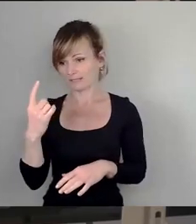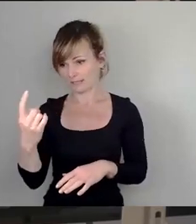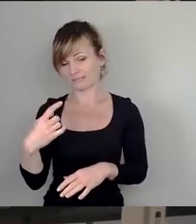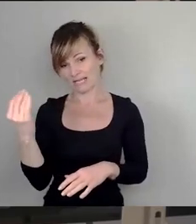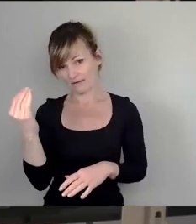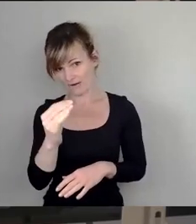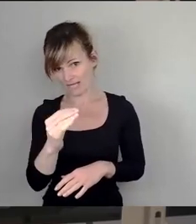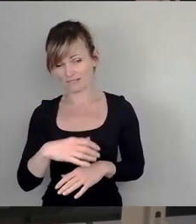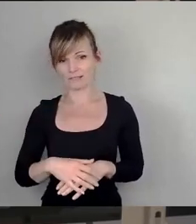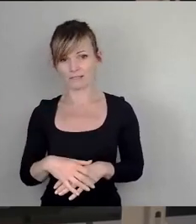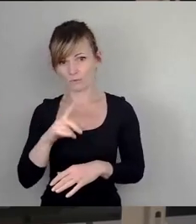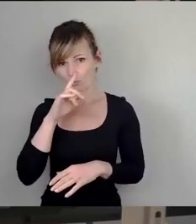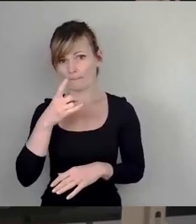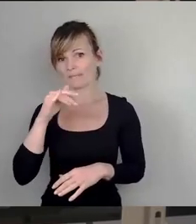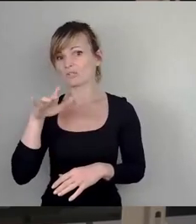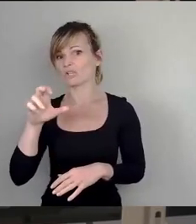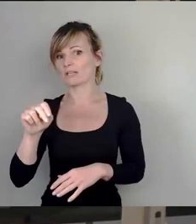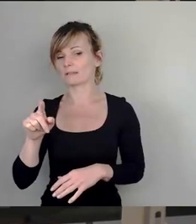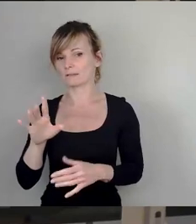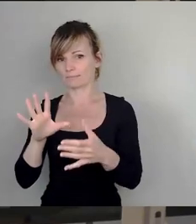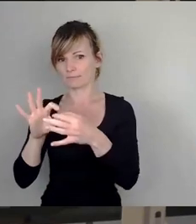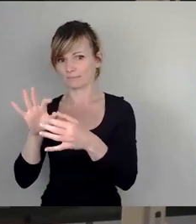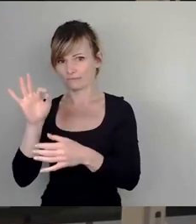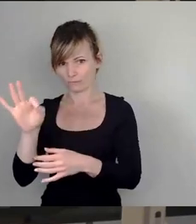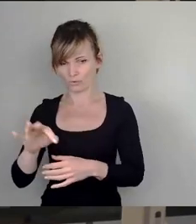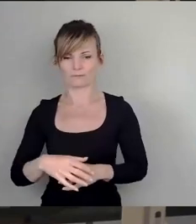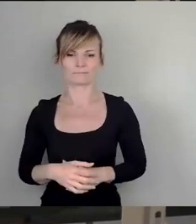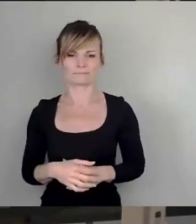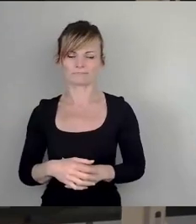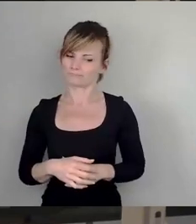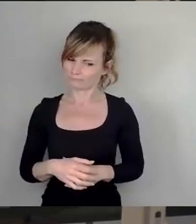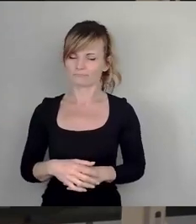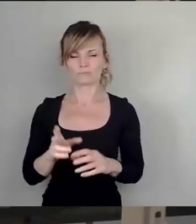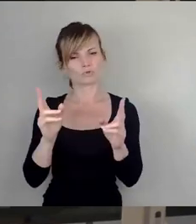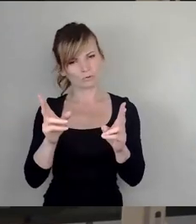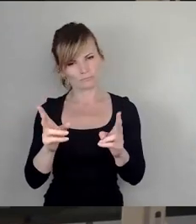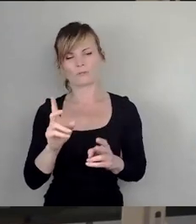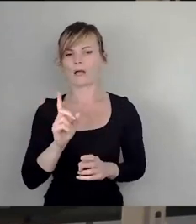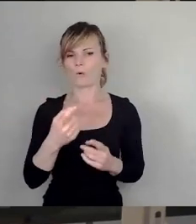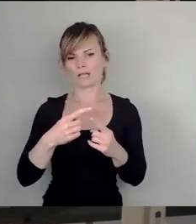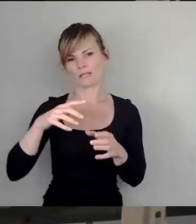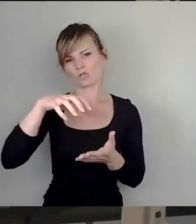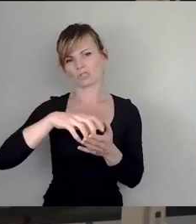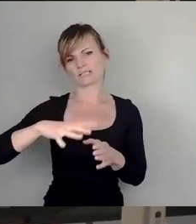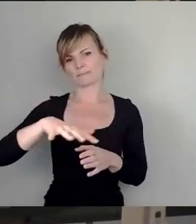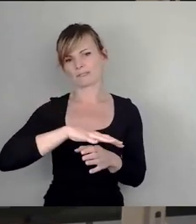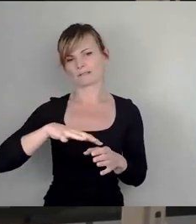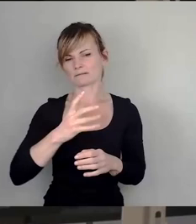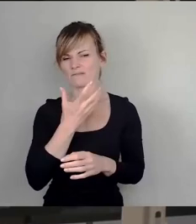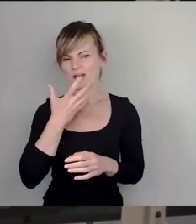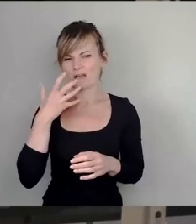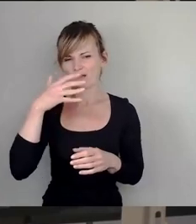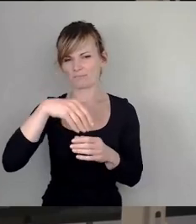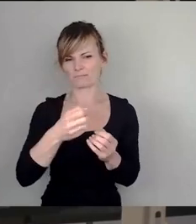Piechen betreffen soll. Und wir haben wahrlich andere überwärmte Stadtgebiete hier auch, die ins Auge gefasst werden sollen.